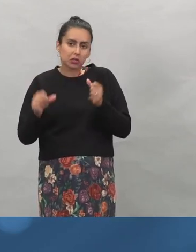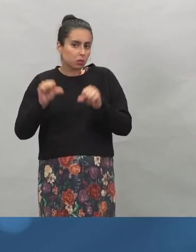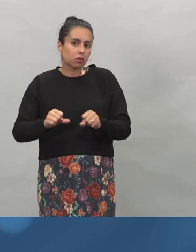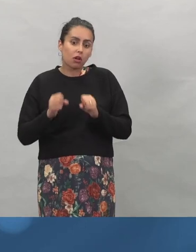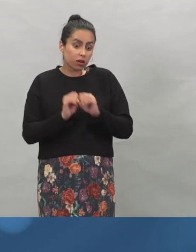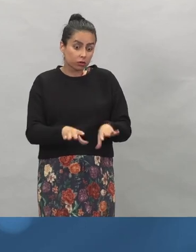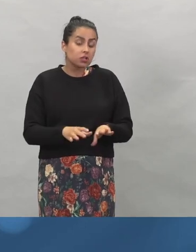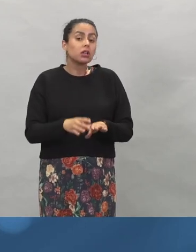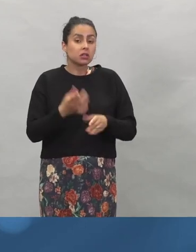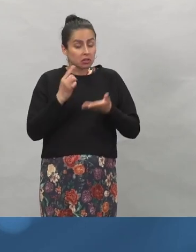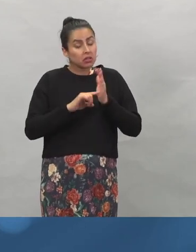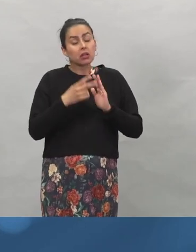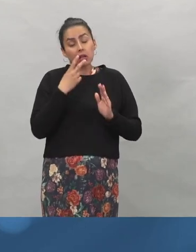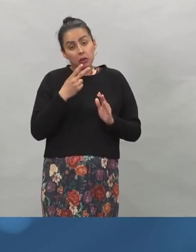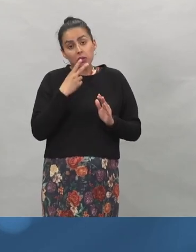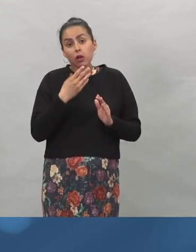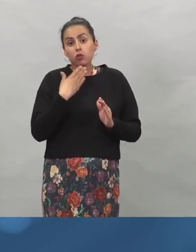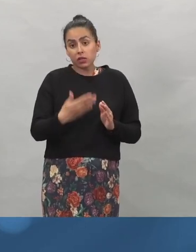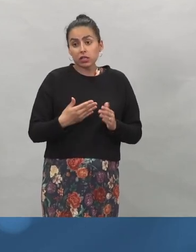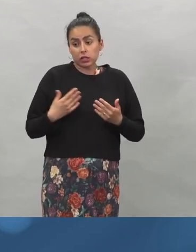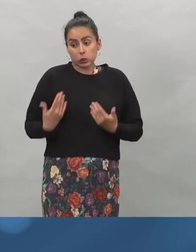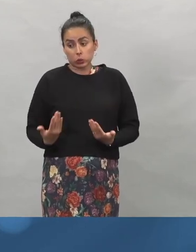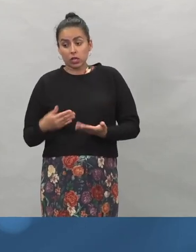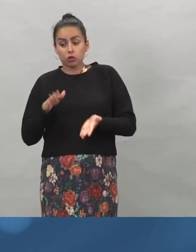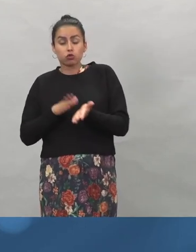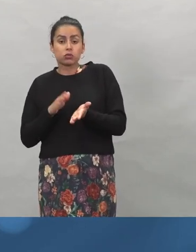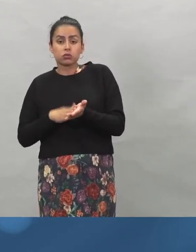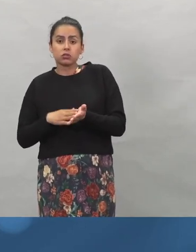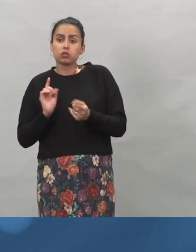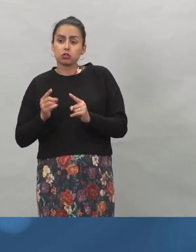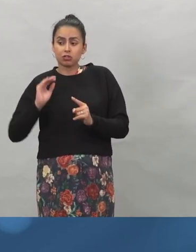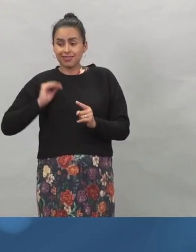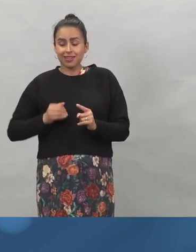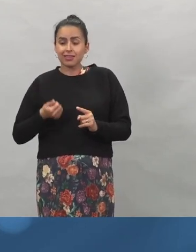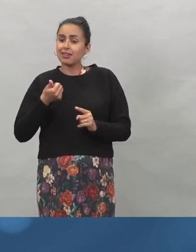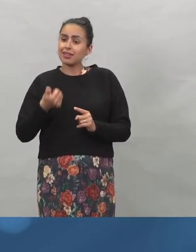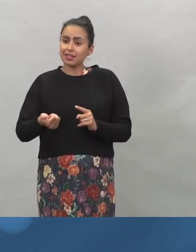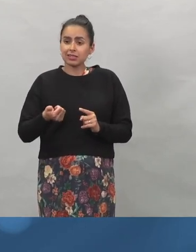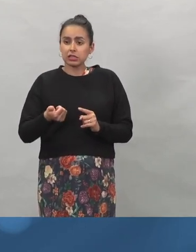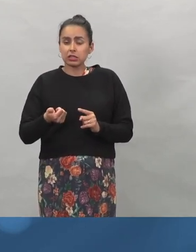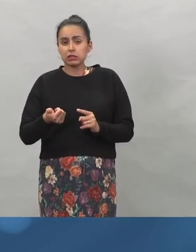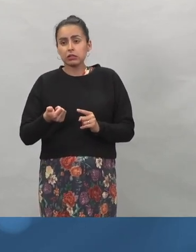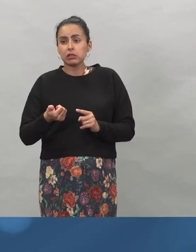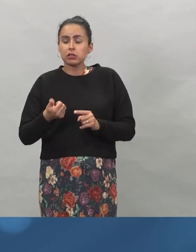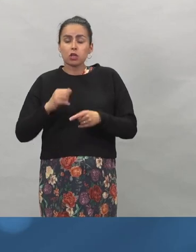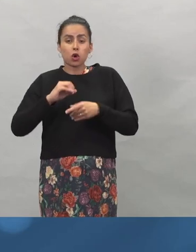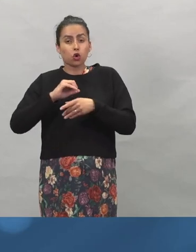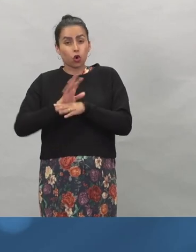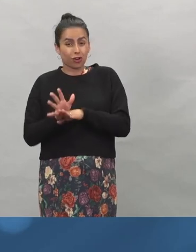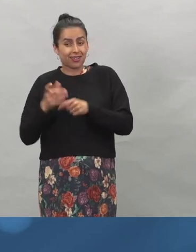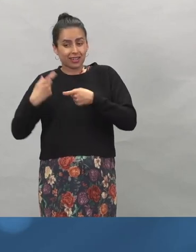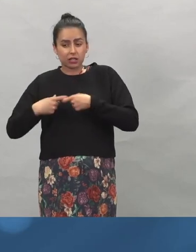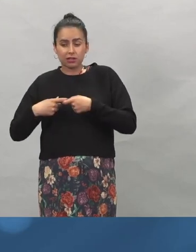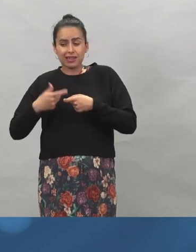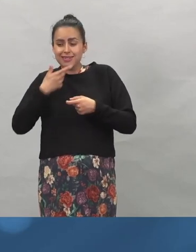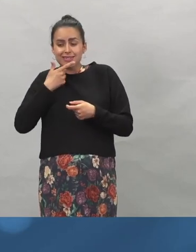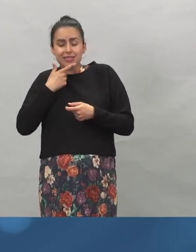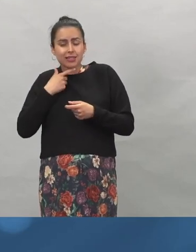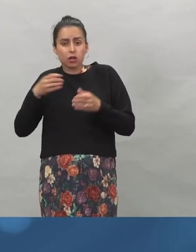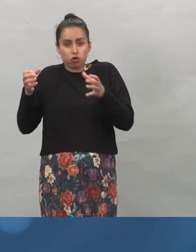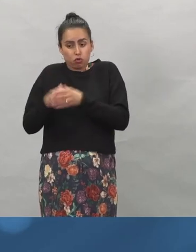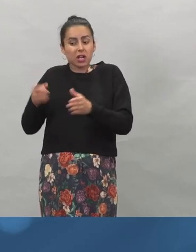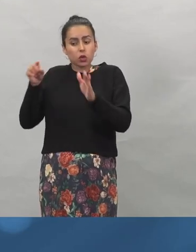näyttäisi hyvältä. Ja niinpä se suositus on, että jos nainen on itse koronan suhteen riskiryhmässä, tai